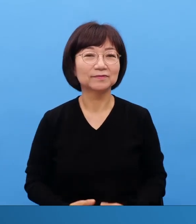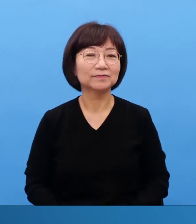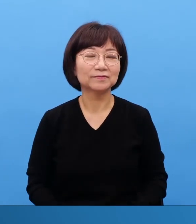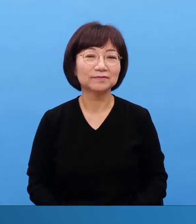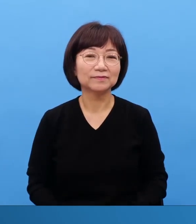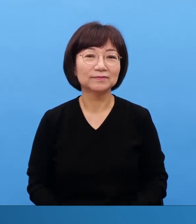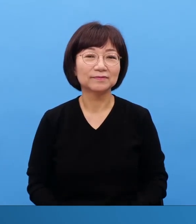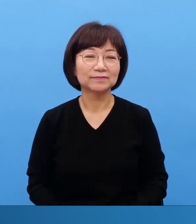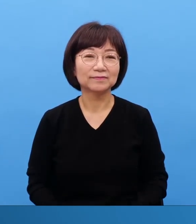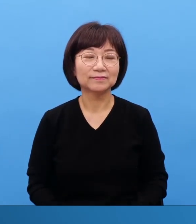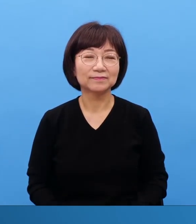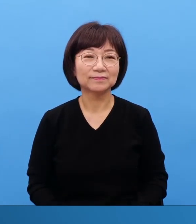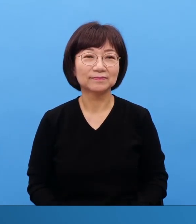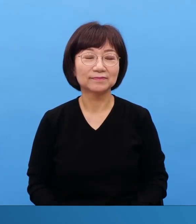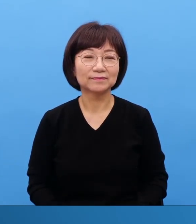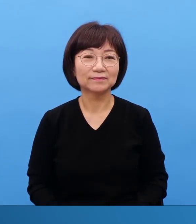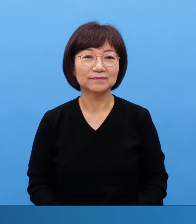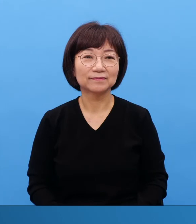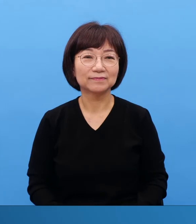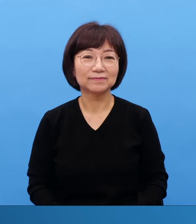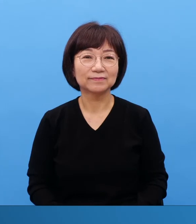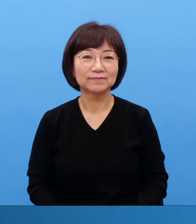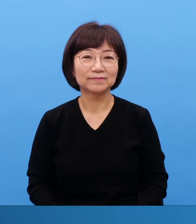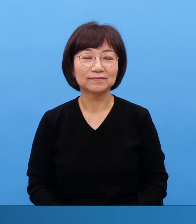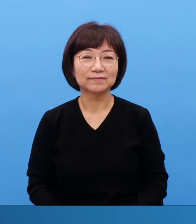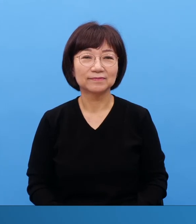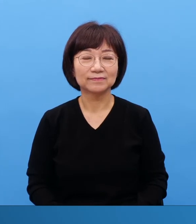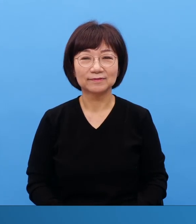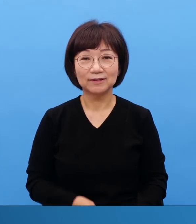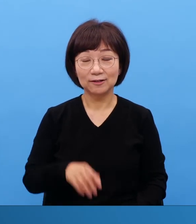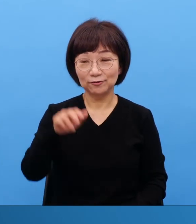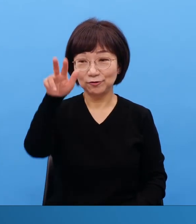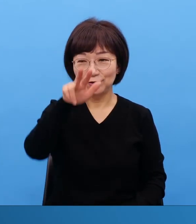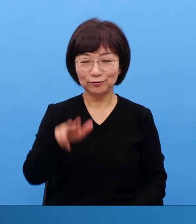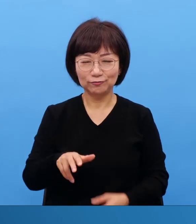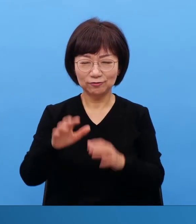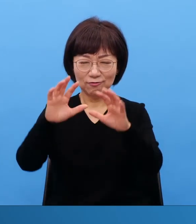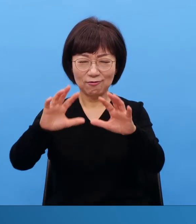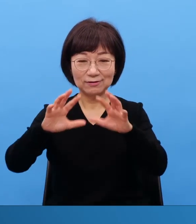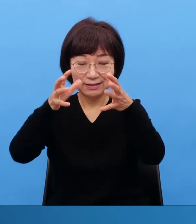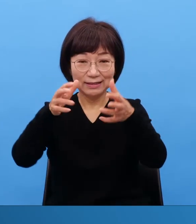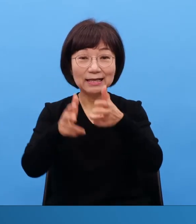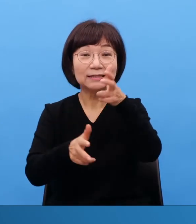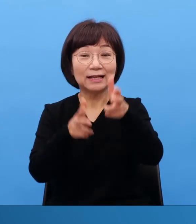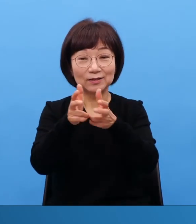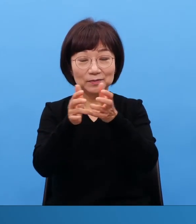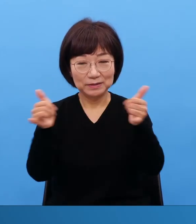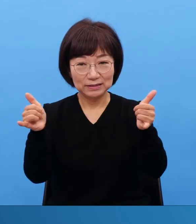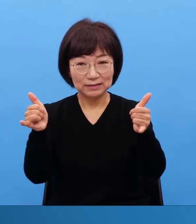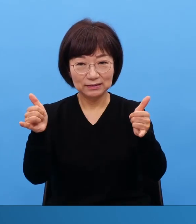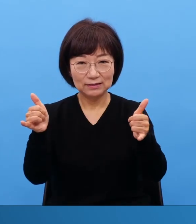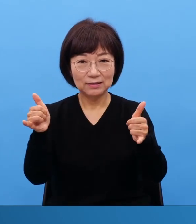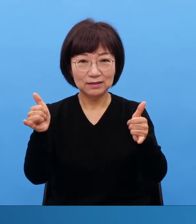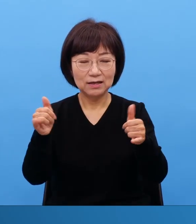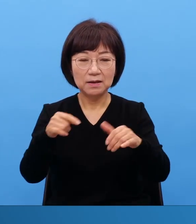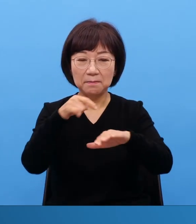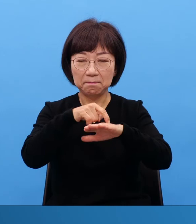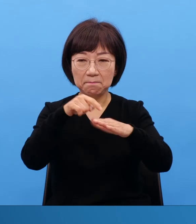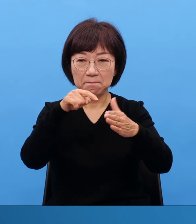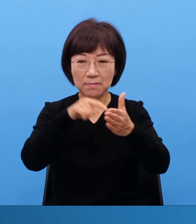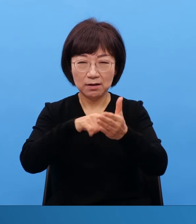시간이 좀 지났습니다만 우리 전국 세계 산업인들 마음에 닱 담으셔야 됩니다 교회